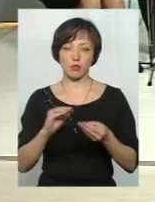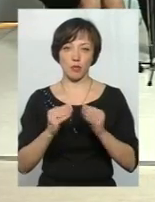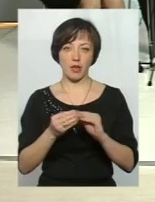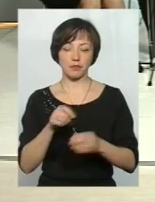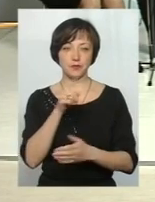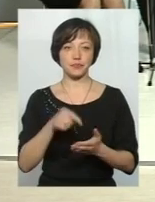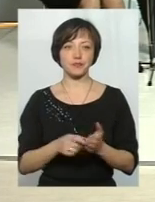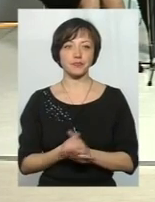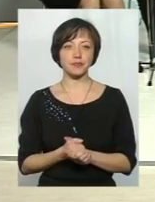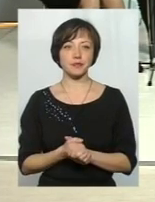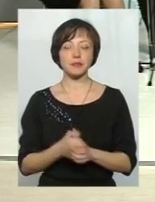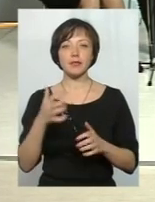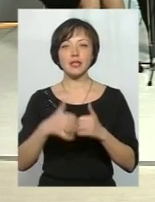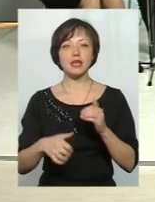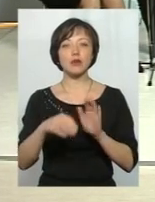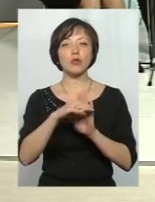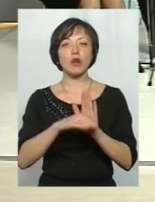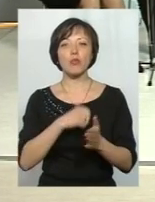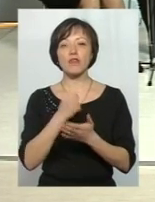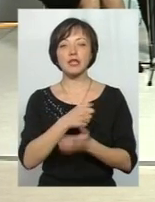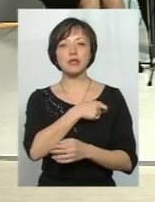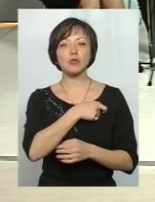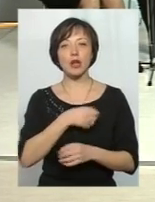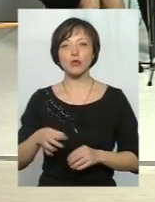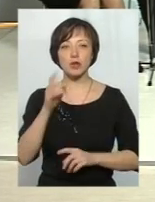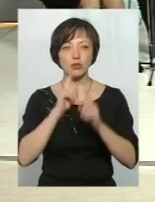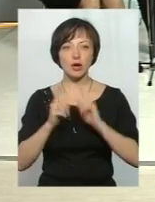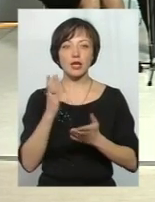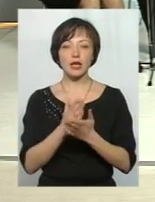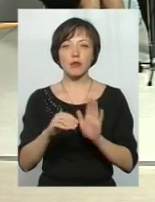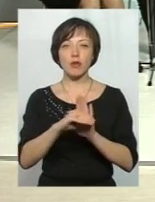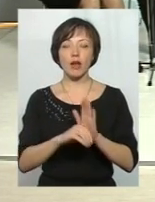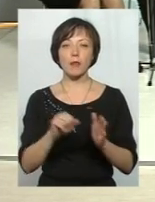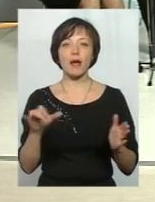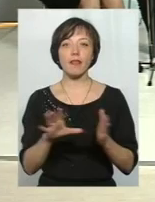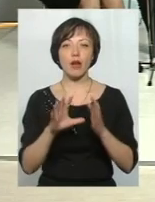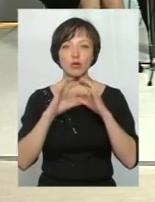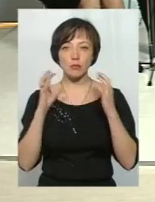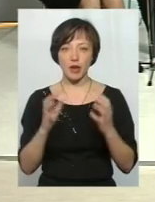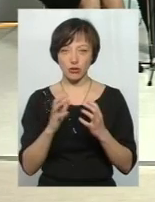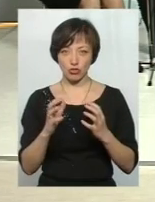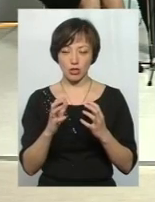Серед програм, які ухвалили депутати Хмельницької обласної ради, і програма щодо енергозбереження,